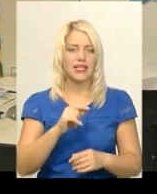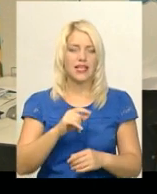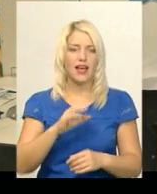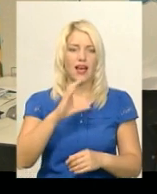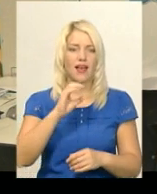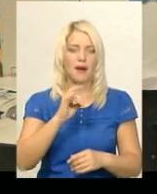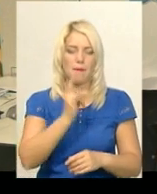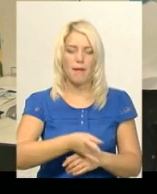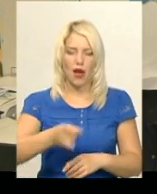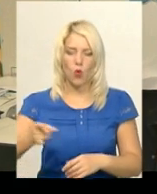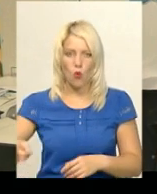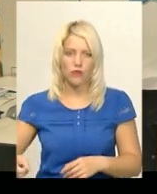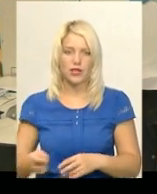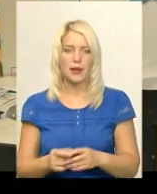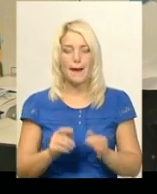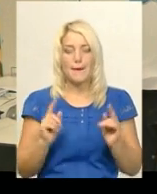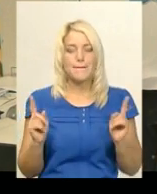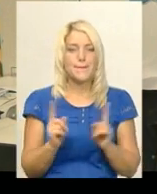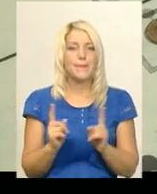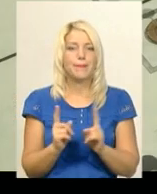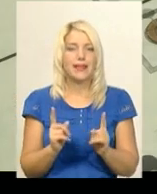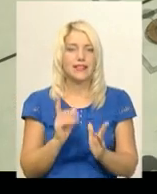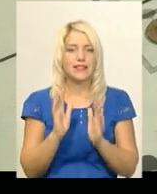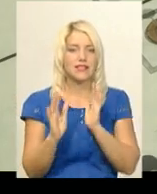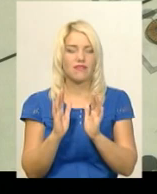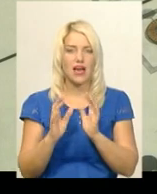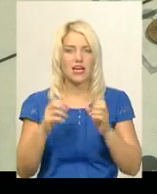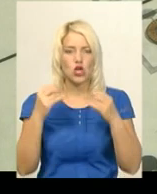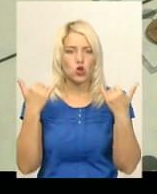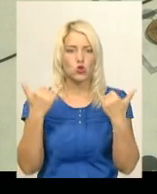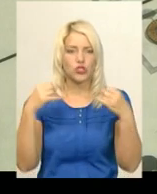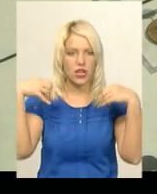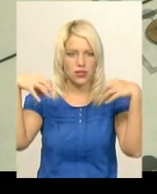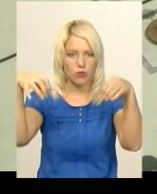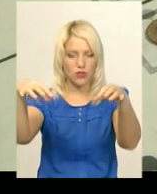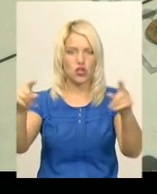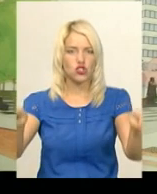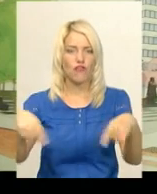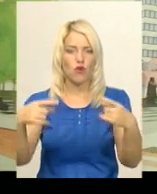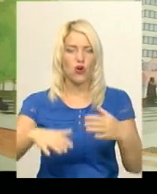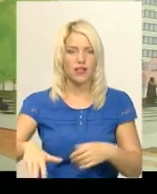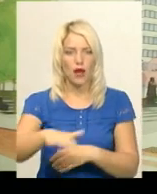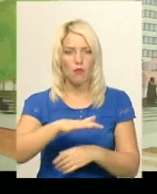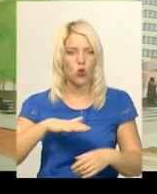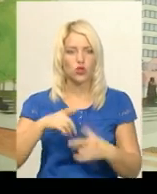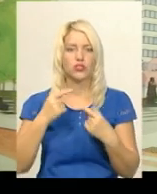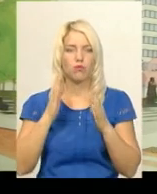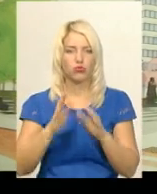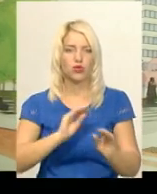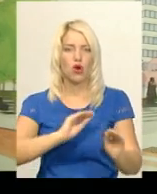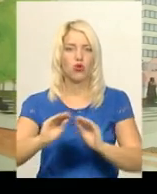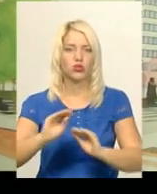міні-скверу з сучасним освітленням, створення самої площі, на якій буде розташований пам'ятник